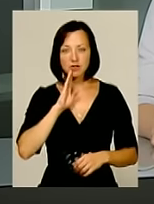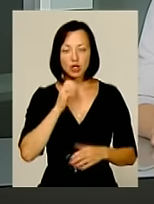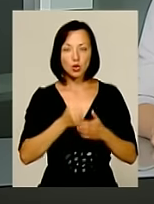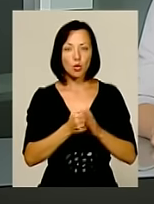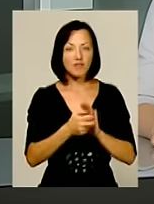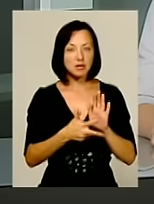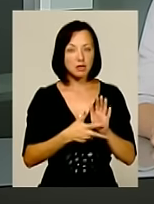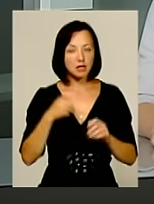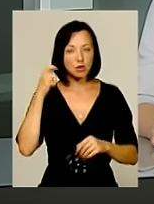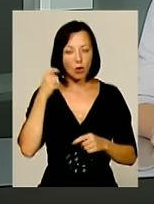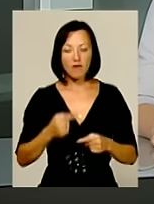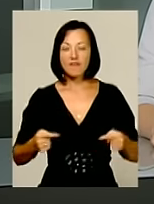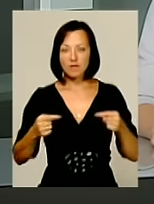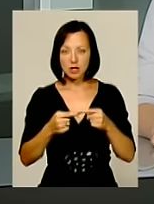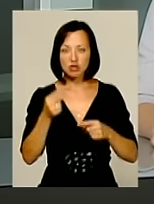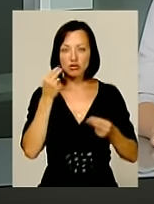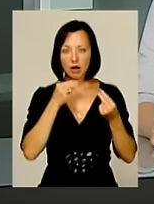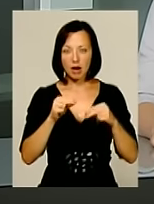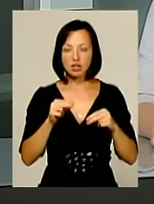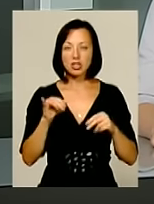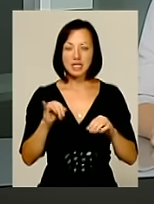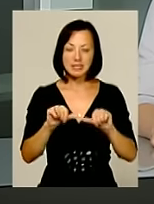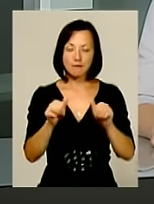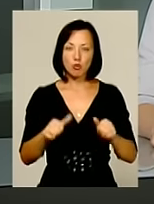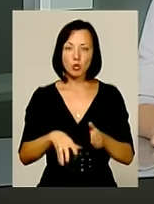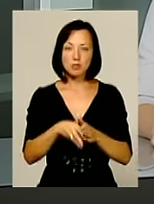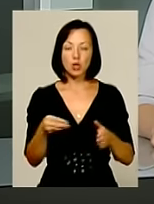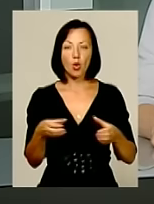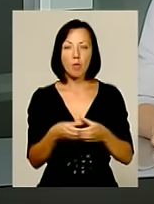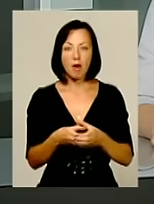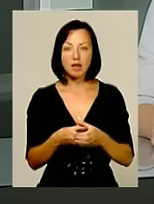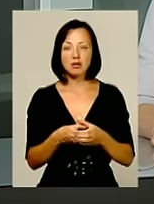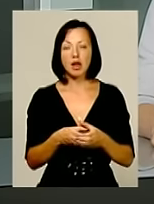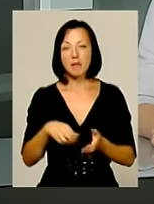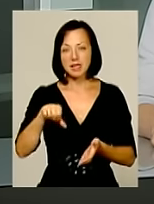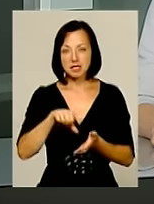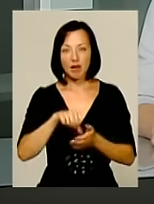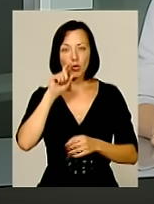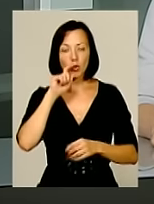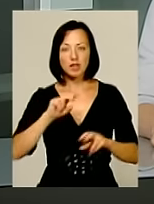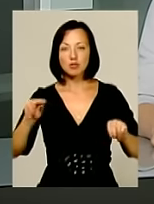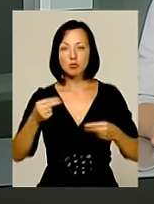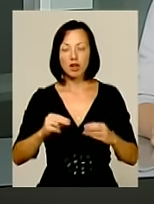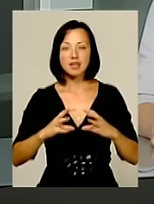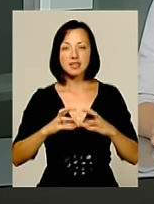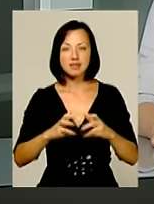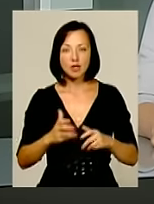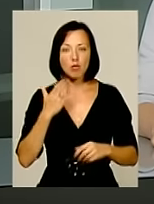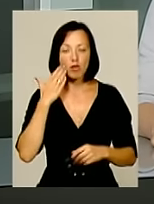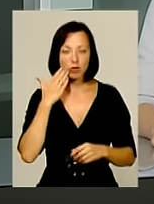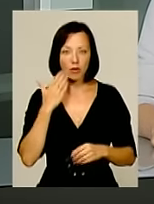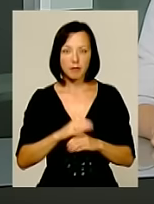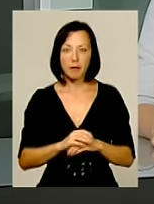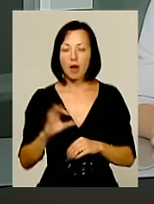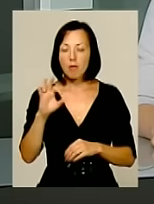до 18 років визначать кращих. І сформують збірну команду, яка представить нашу країну на чемпіонаті світу у Кишеневі.